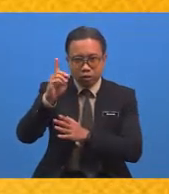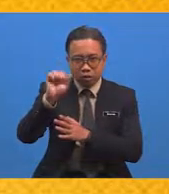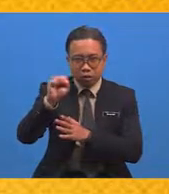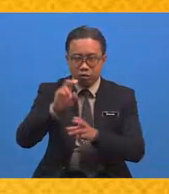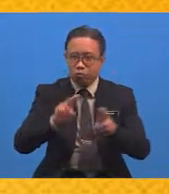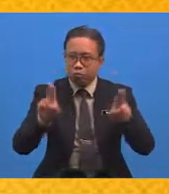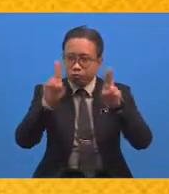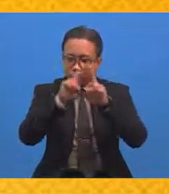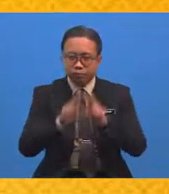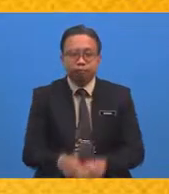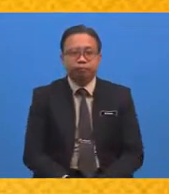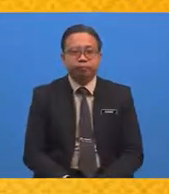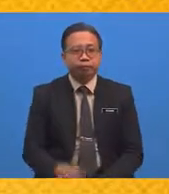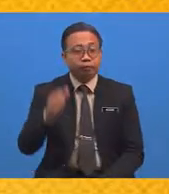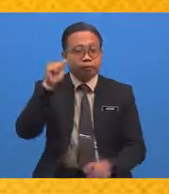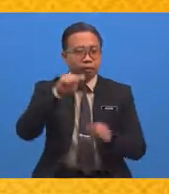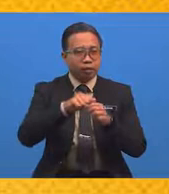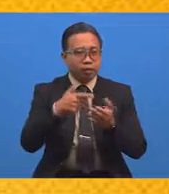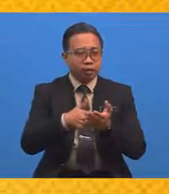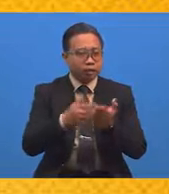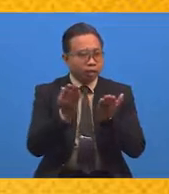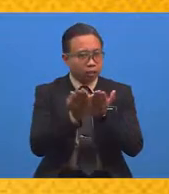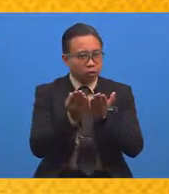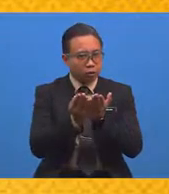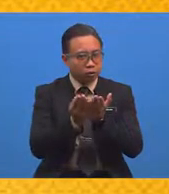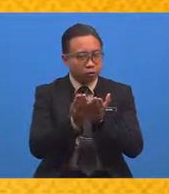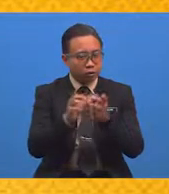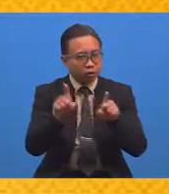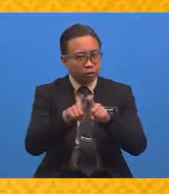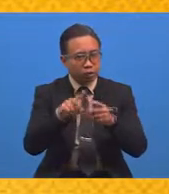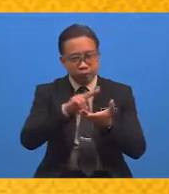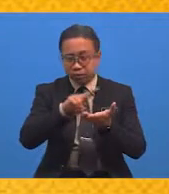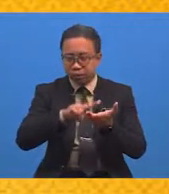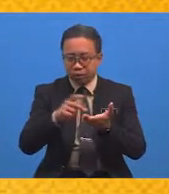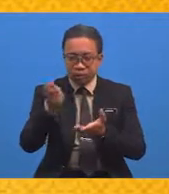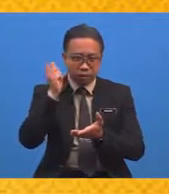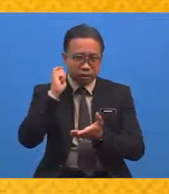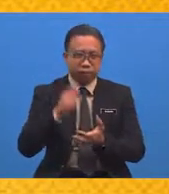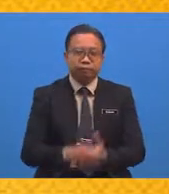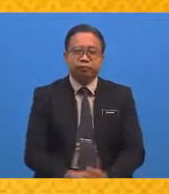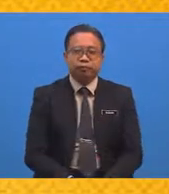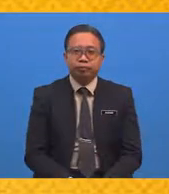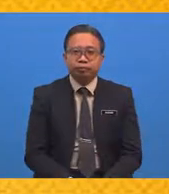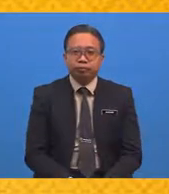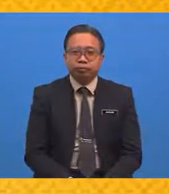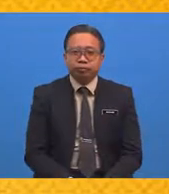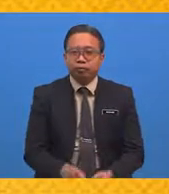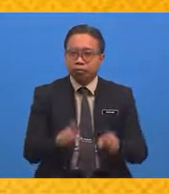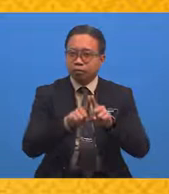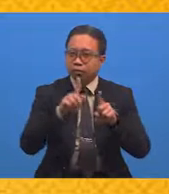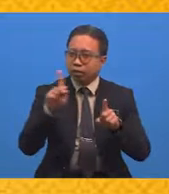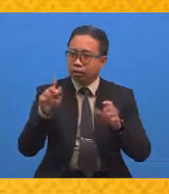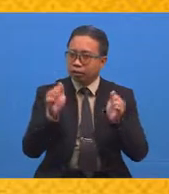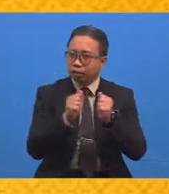Ingat lagi tak Doa yang kita sama-sama baca tadi Samakan dengan